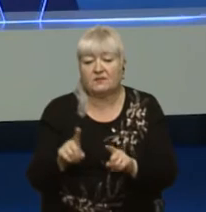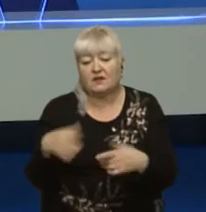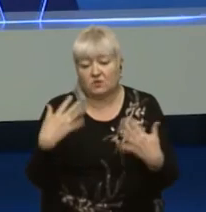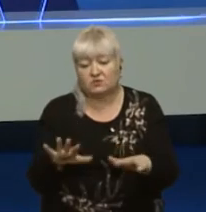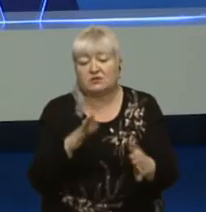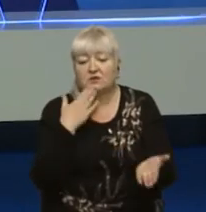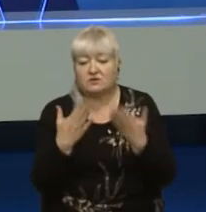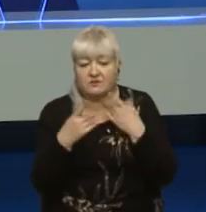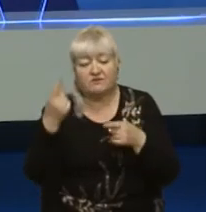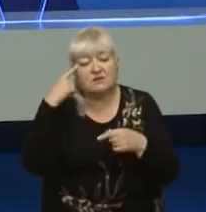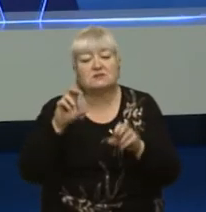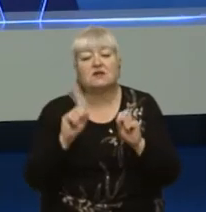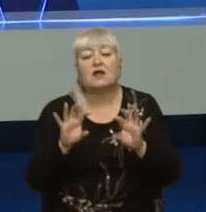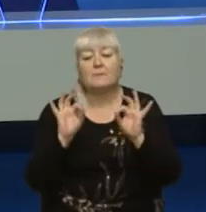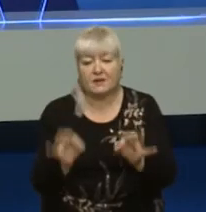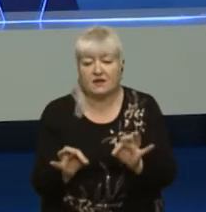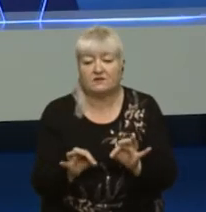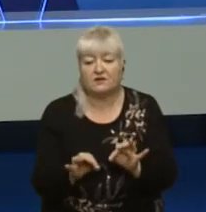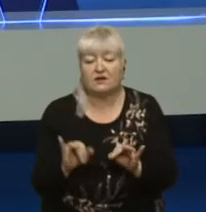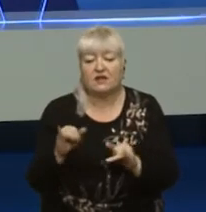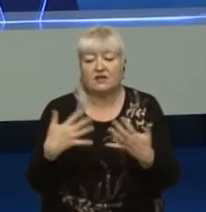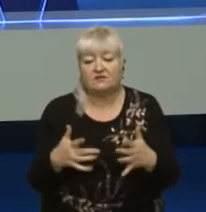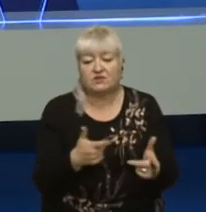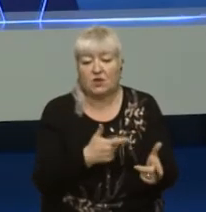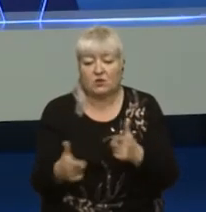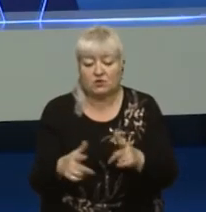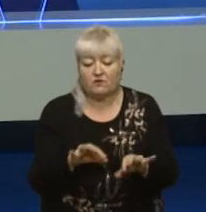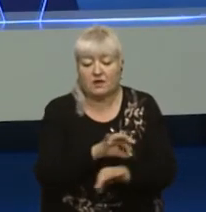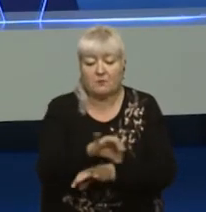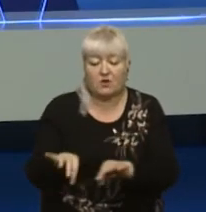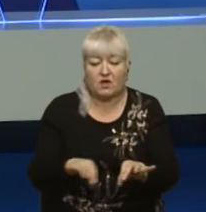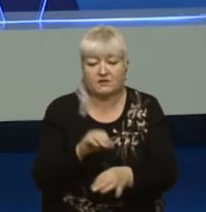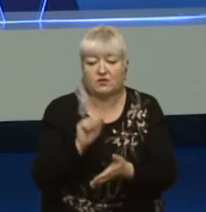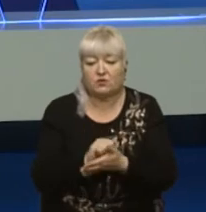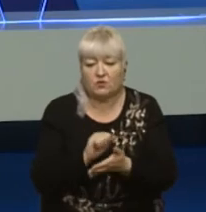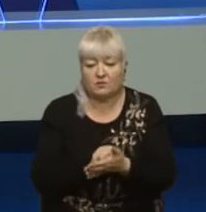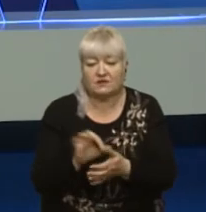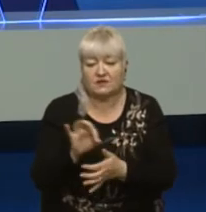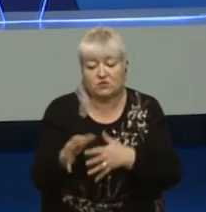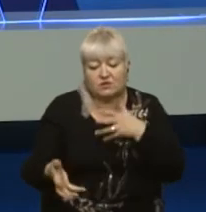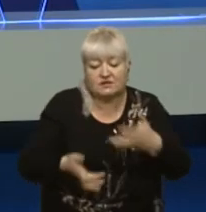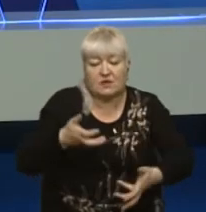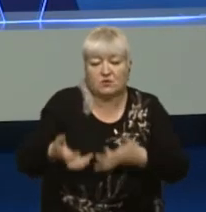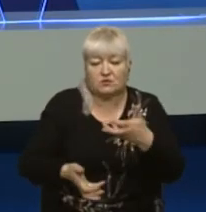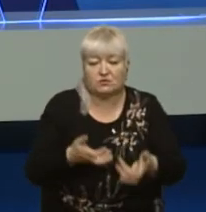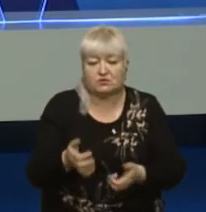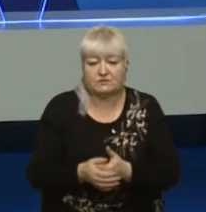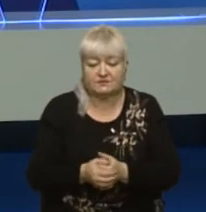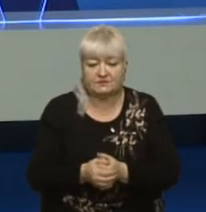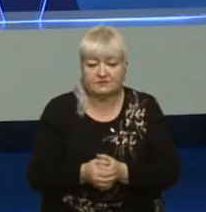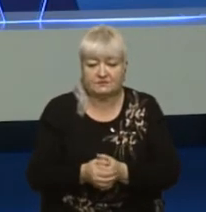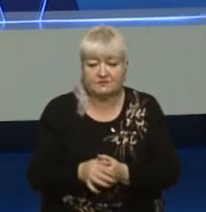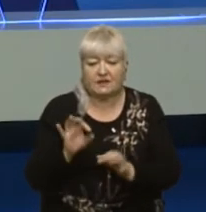Вони знають, як правильно, і вже фактично майже готова проєктна документація щодо демонтажу і